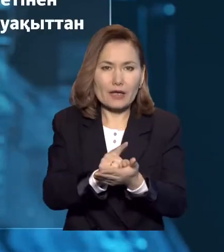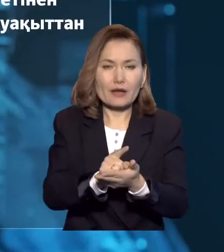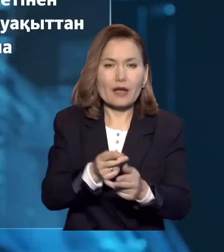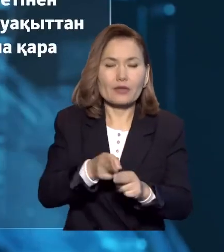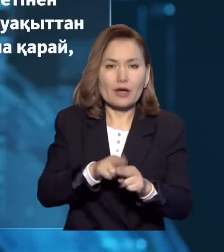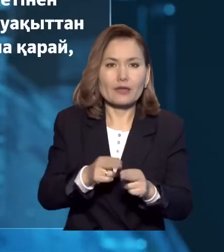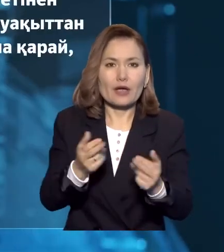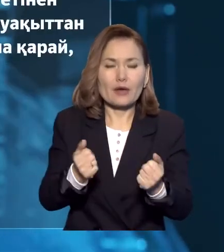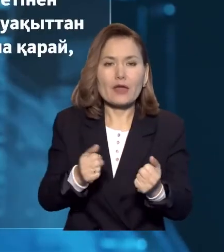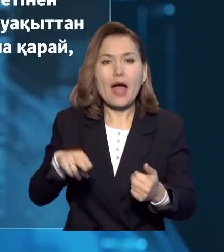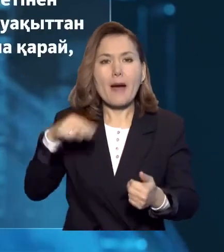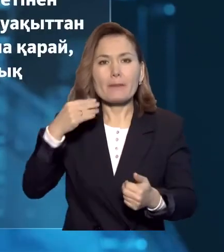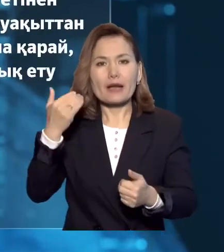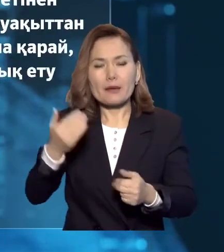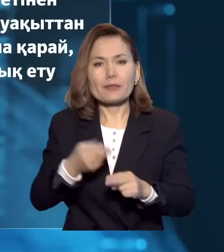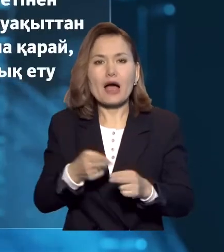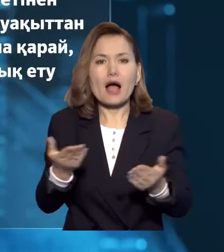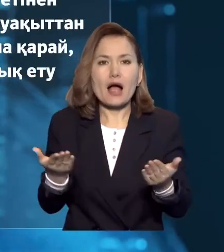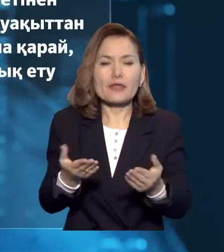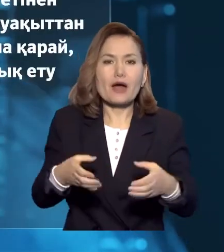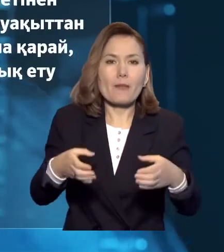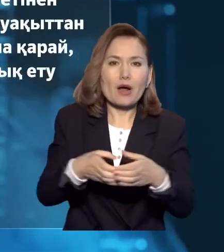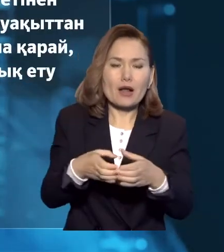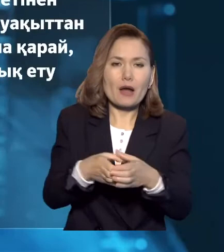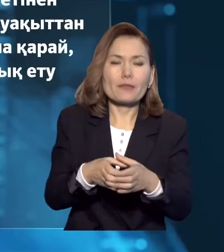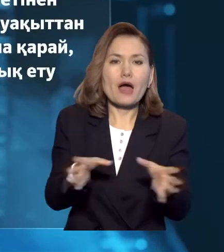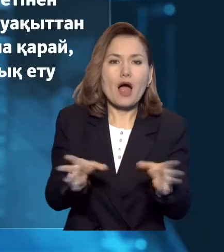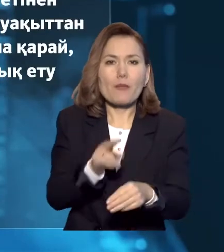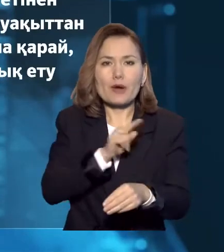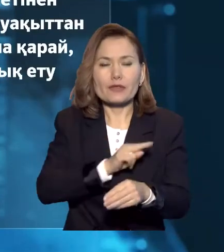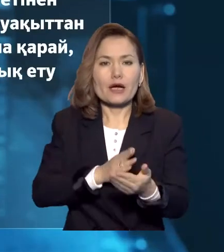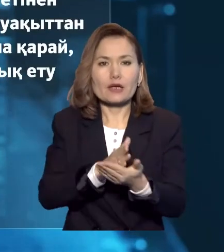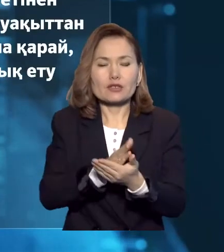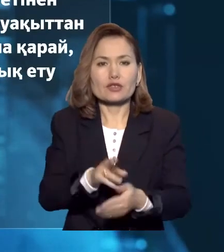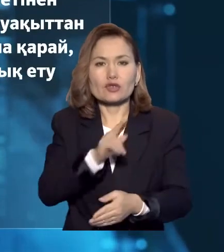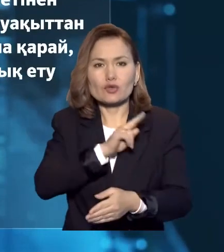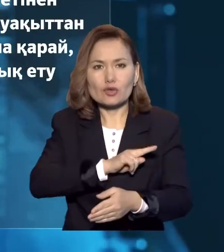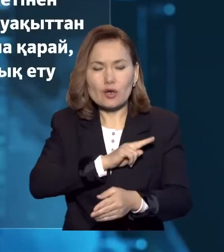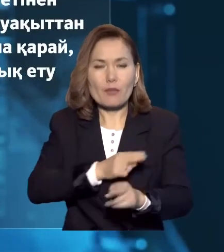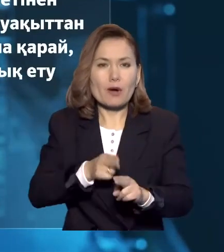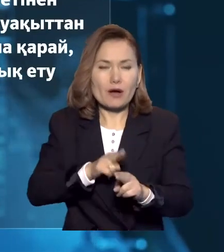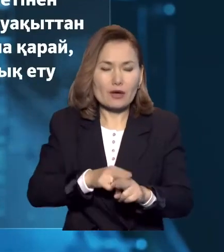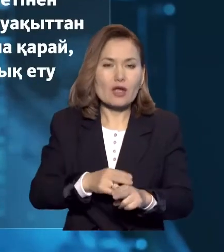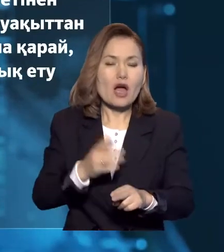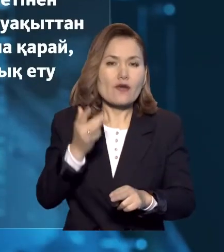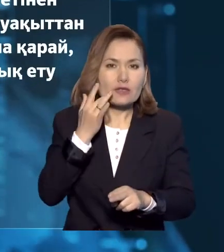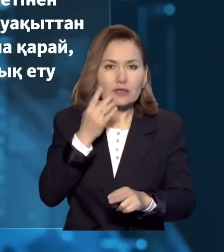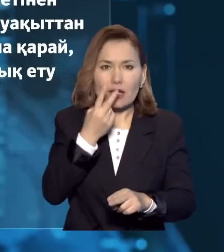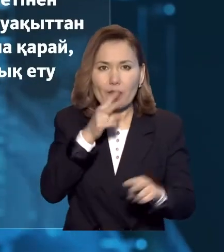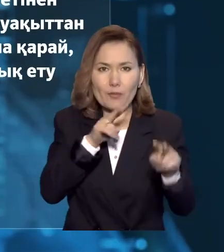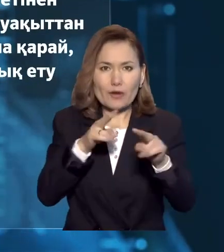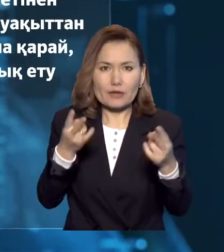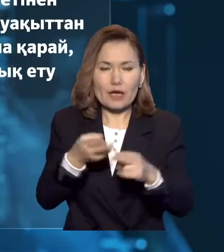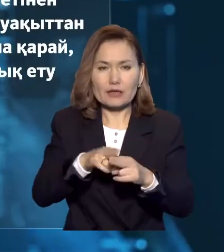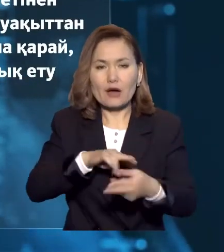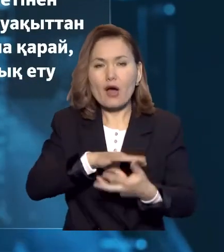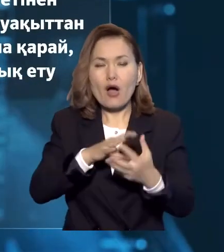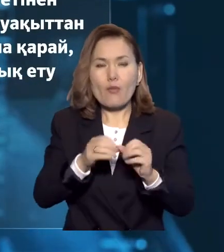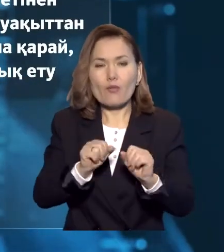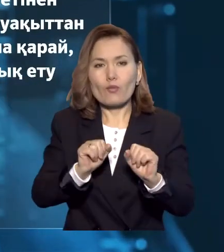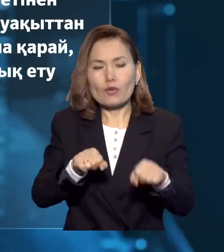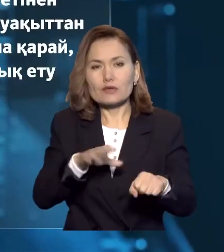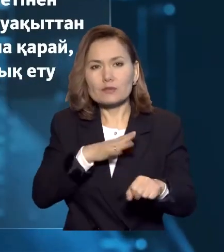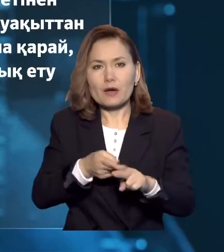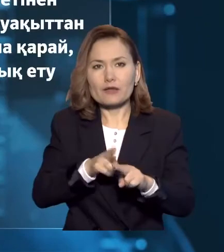Әрине бұл жағдайда президенттің қандайда бір партиялар мен қозғалыстардың қызметінен алшақ болғаны жөн. Сондықтан біраз уақыттан кейін бәлкім